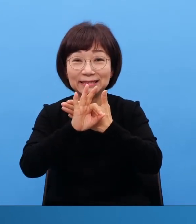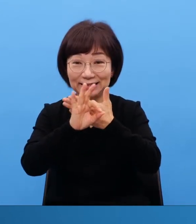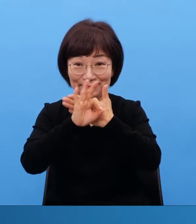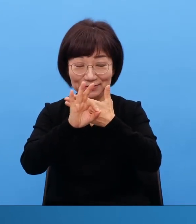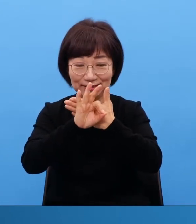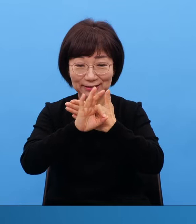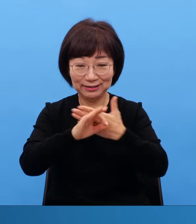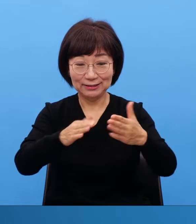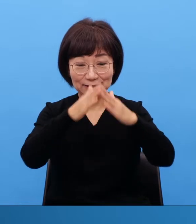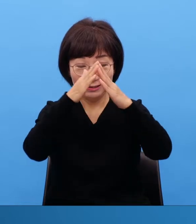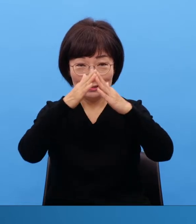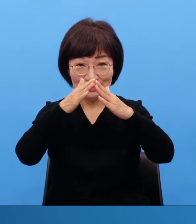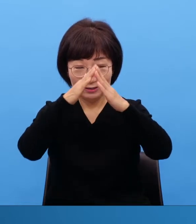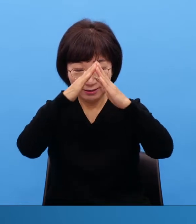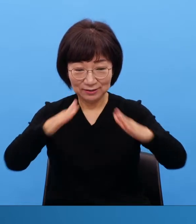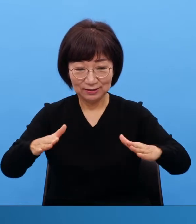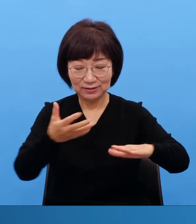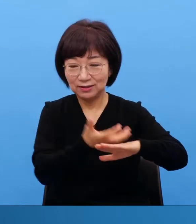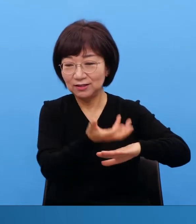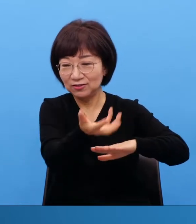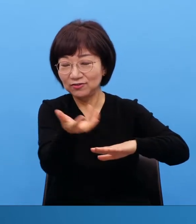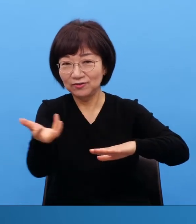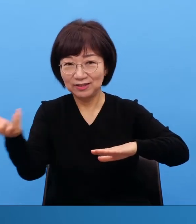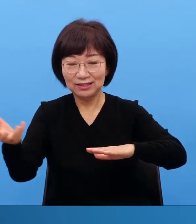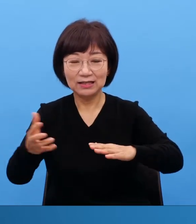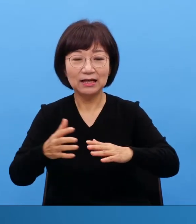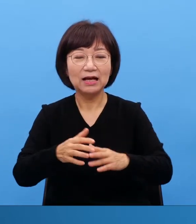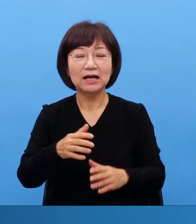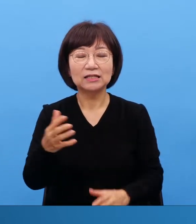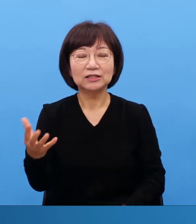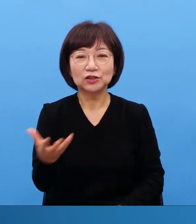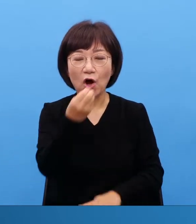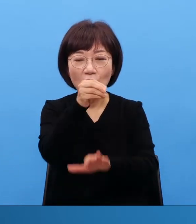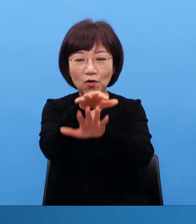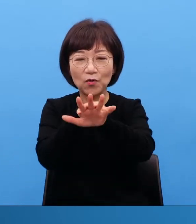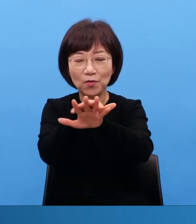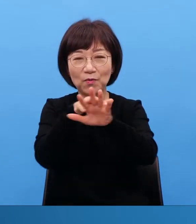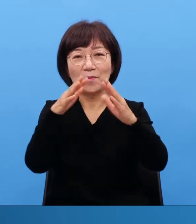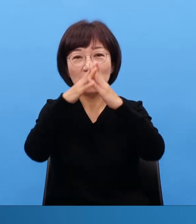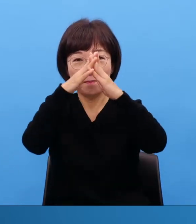치료구 26장 1절에서보다 성막이 실패해지죠